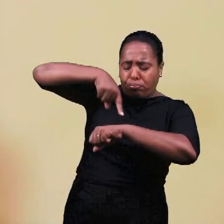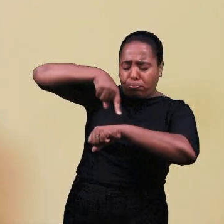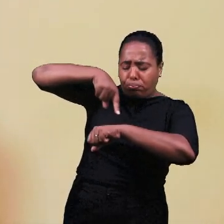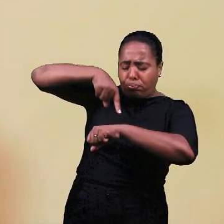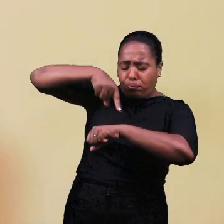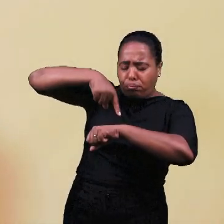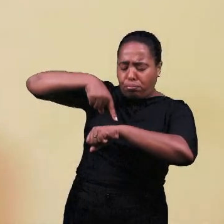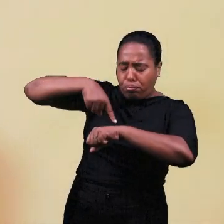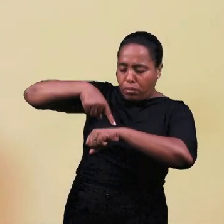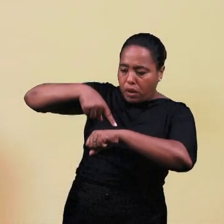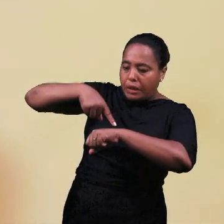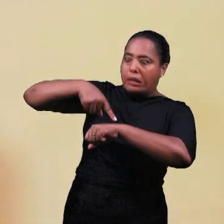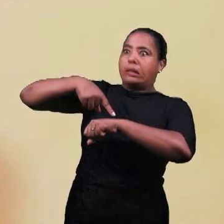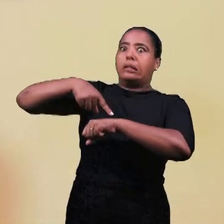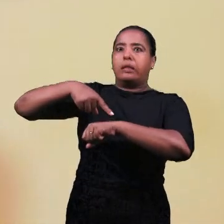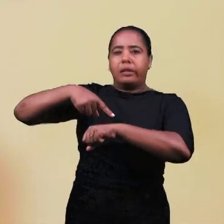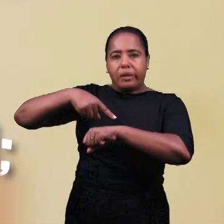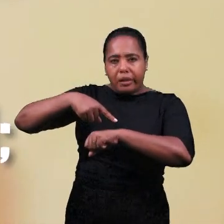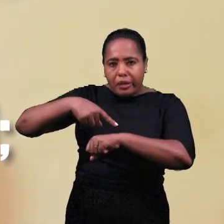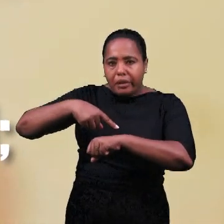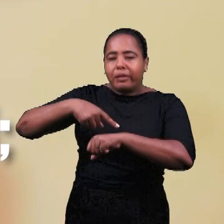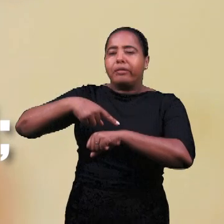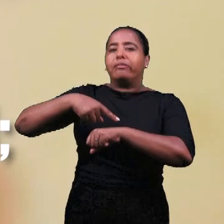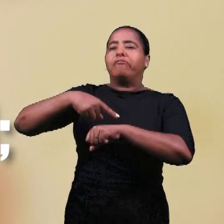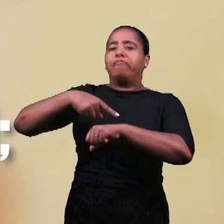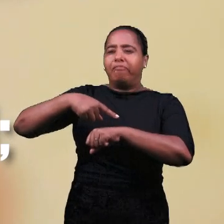Часы проходят